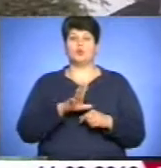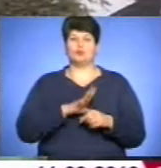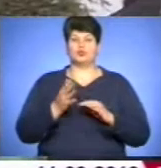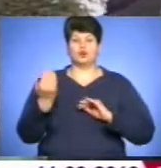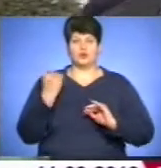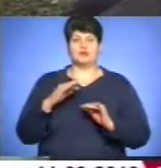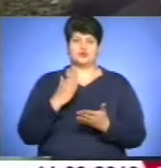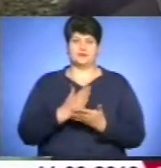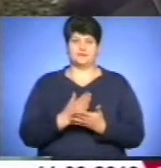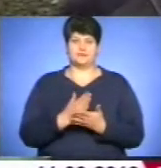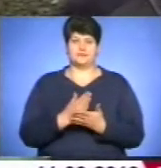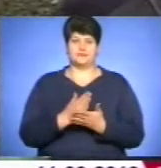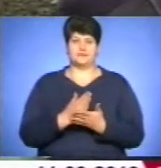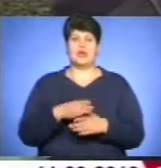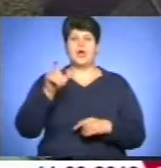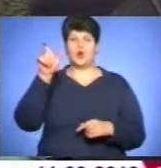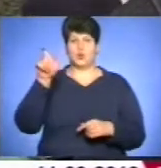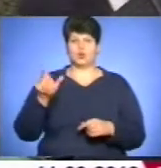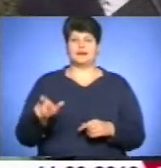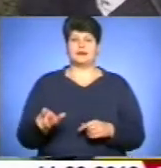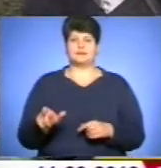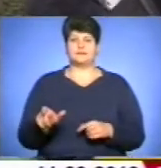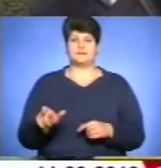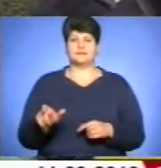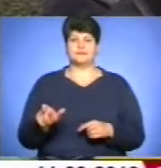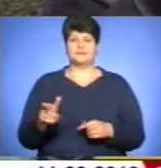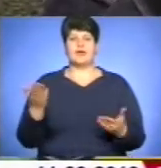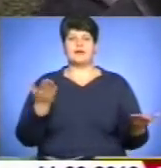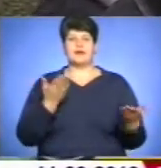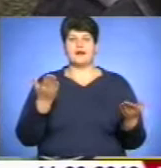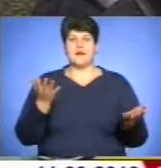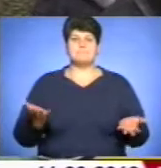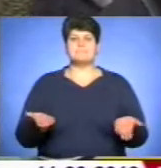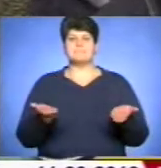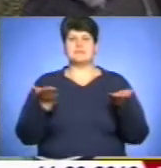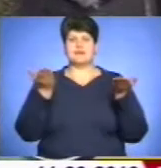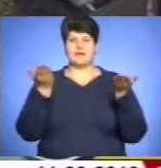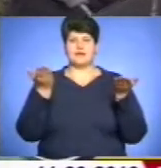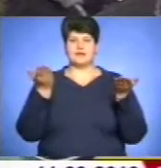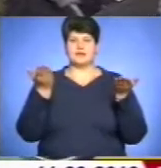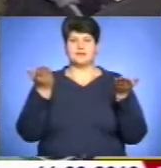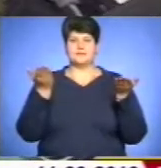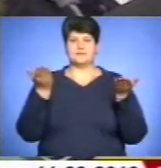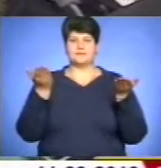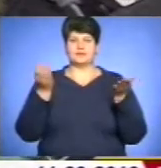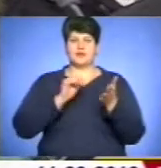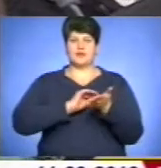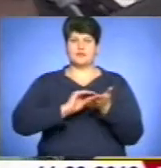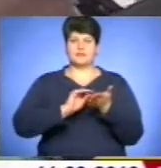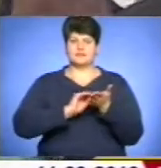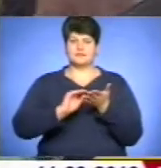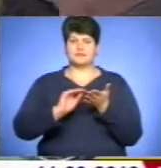стало. Людина, яка підняла на вістря свого пера